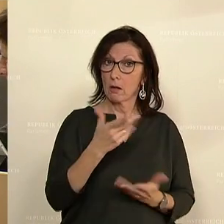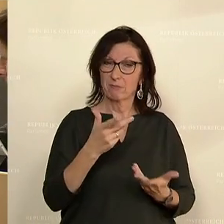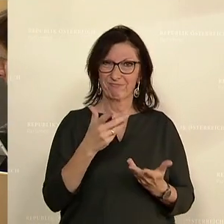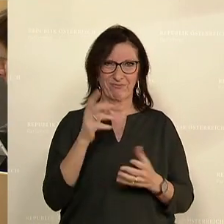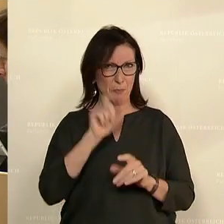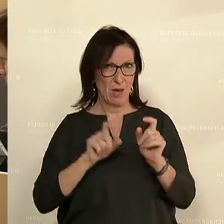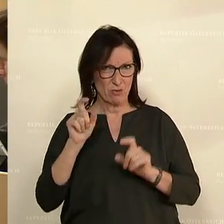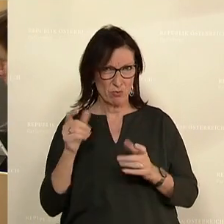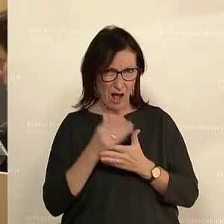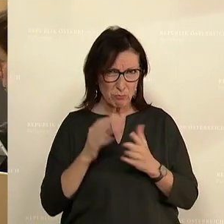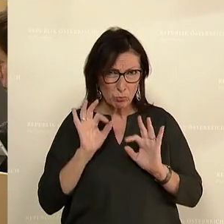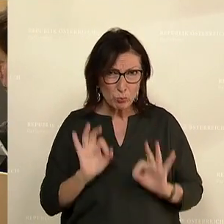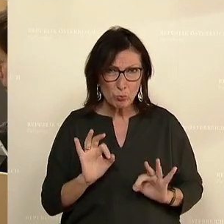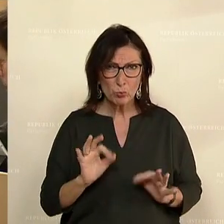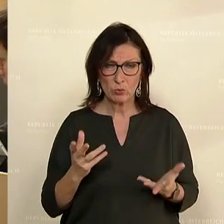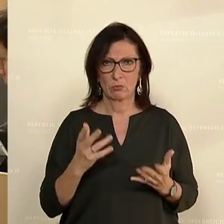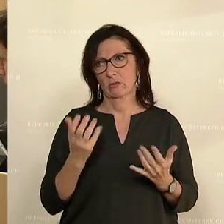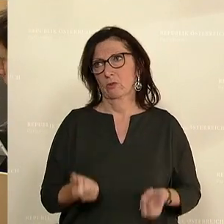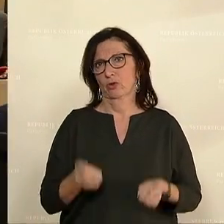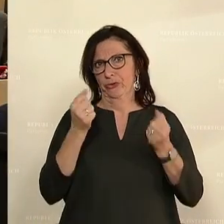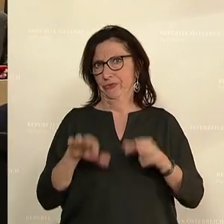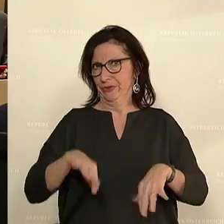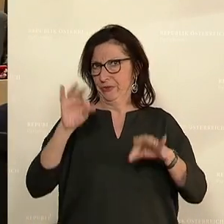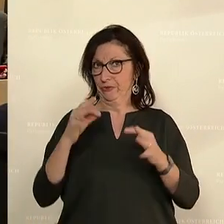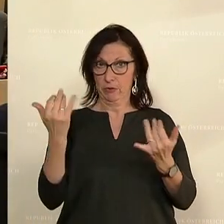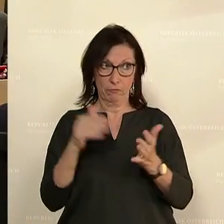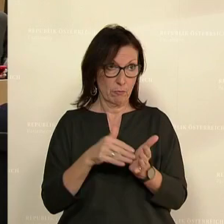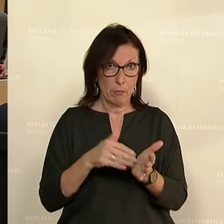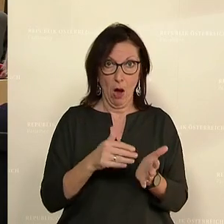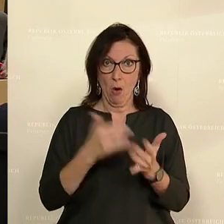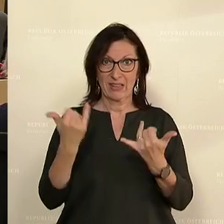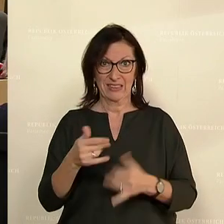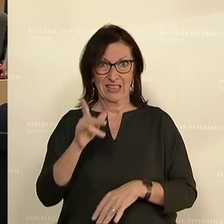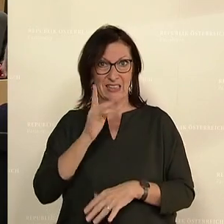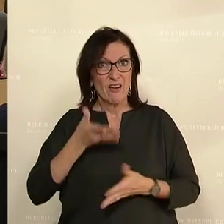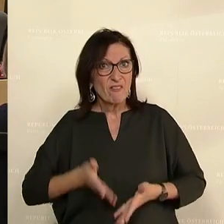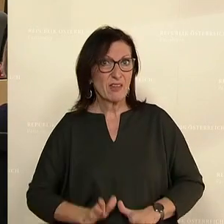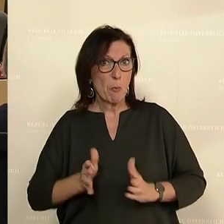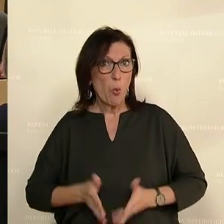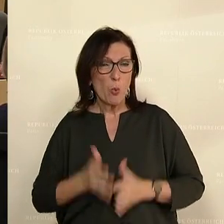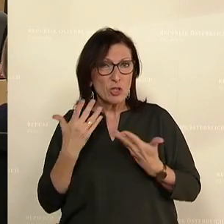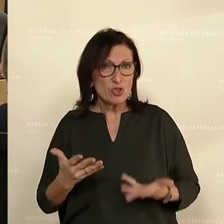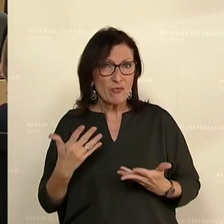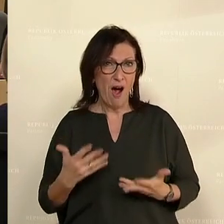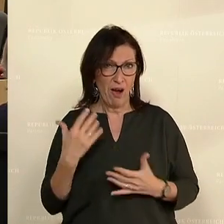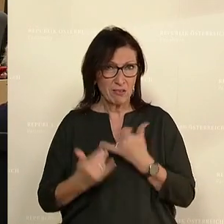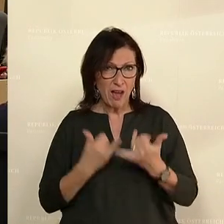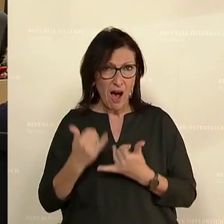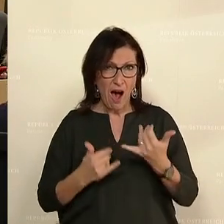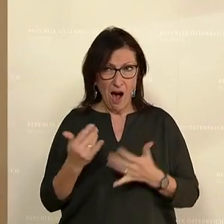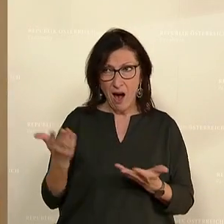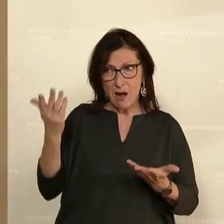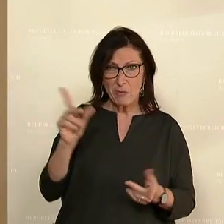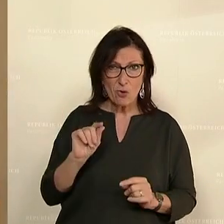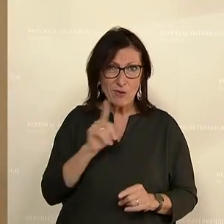Personal, gerade auch jetzt, wo wir es so dringend brauchen, Geburten in schwache Jahrgänge kommen, wir wissen das alles, auch dementsprechend